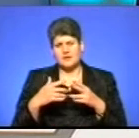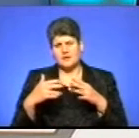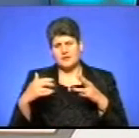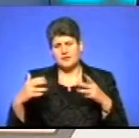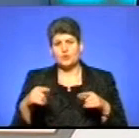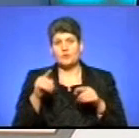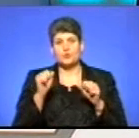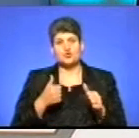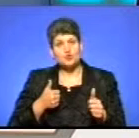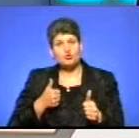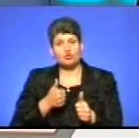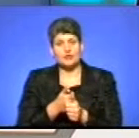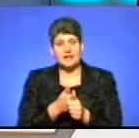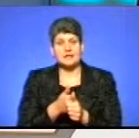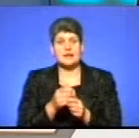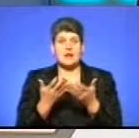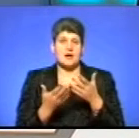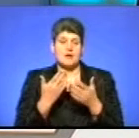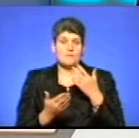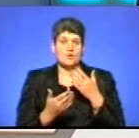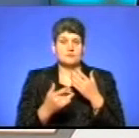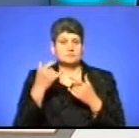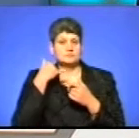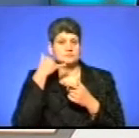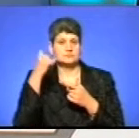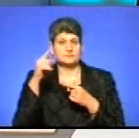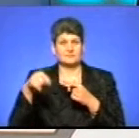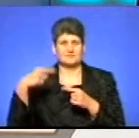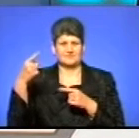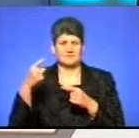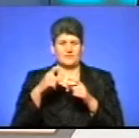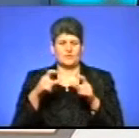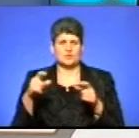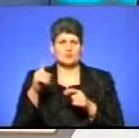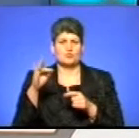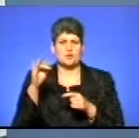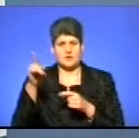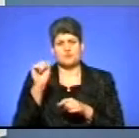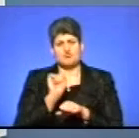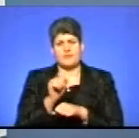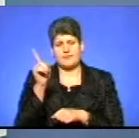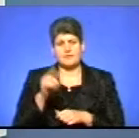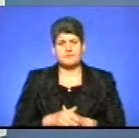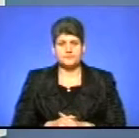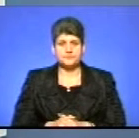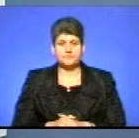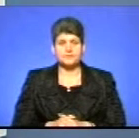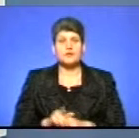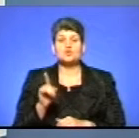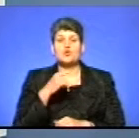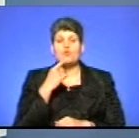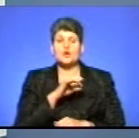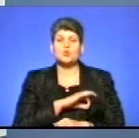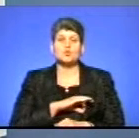можуть його або догнати, або передати. В нас є пост зборівський, і там можуть зупинити. Що кажуть юристи з